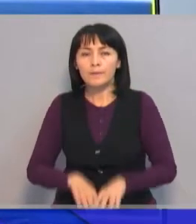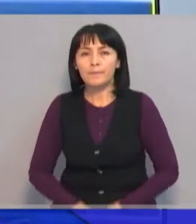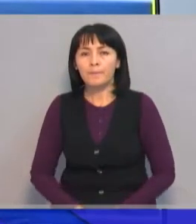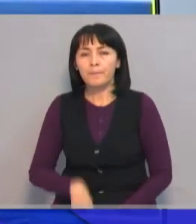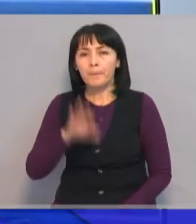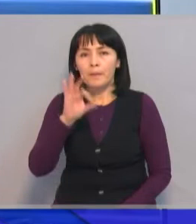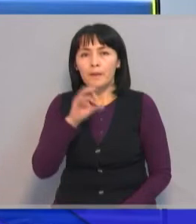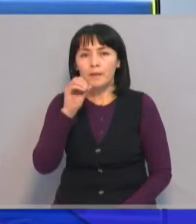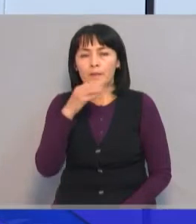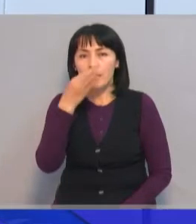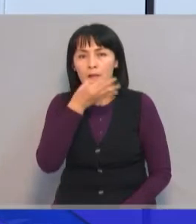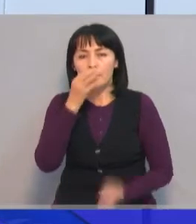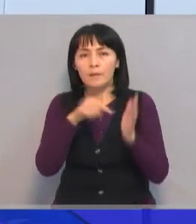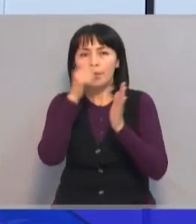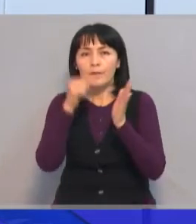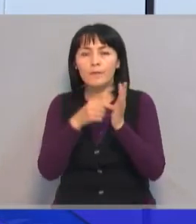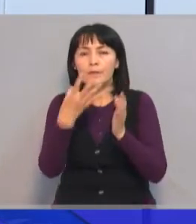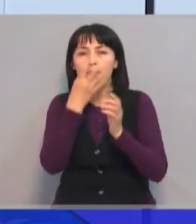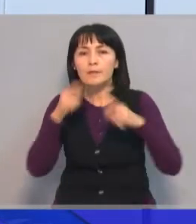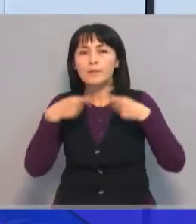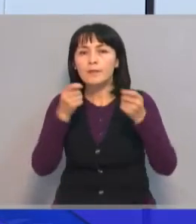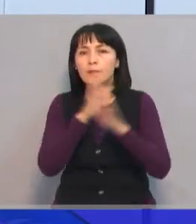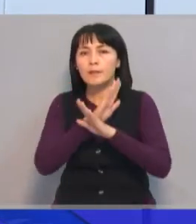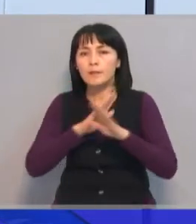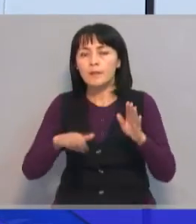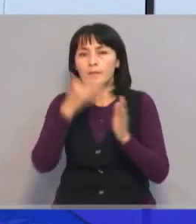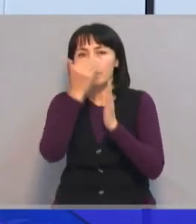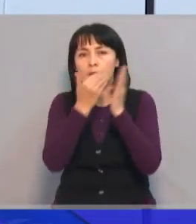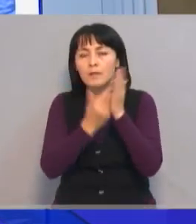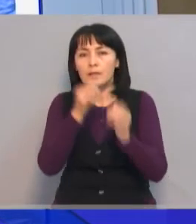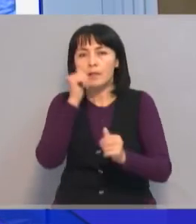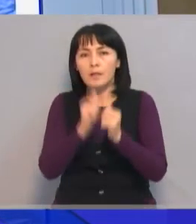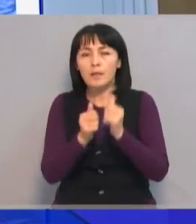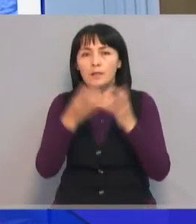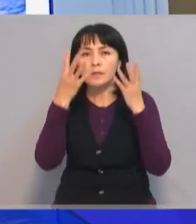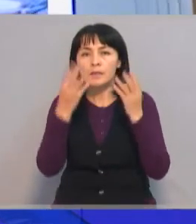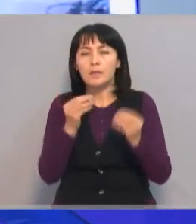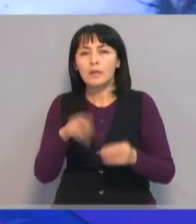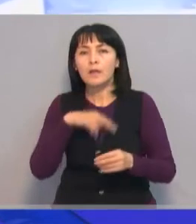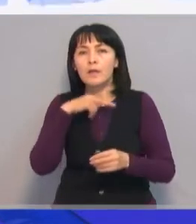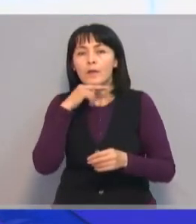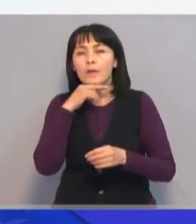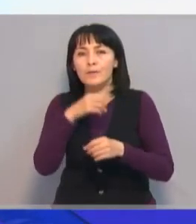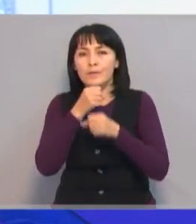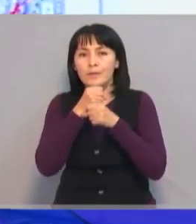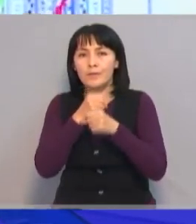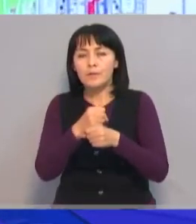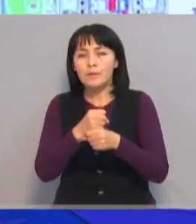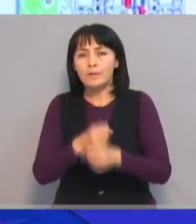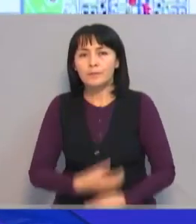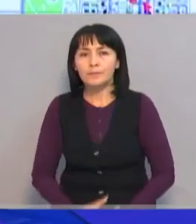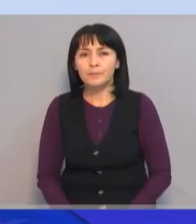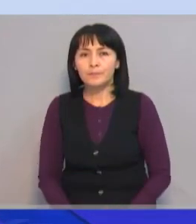Омер Закистаевич отметил, что вопросы подачи тепла не будут сниматься с повестки дня. Работа каждого подрядчика и ответственного управления будет